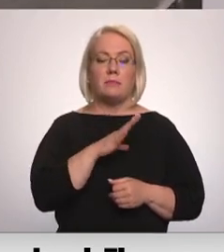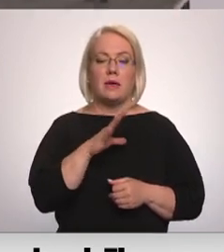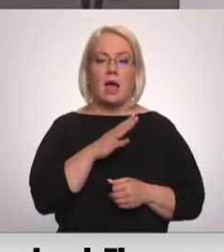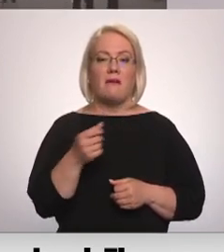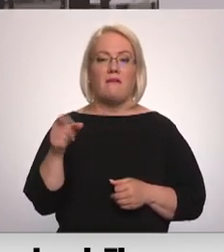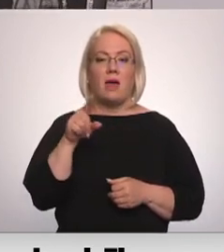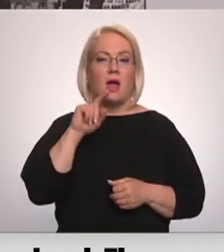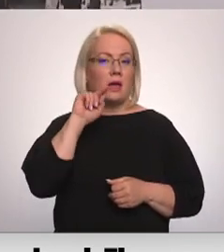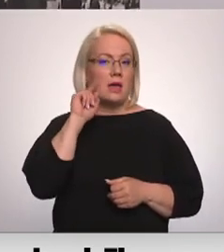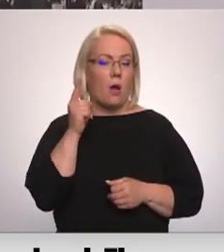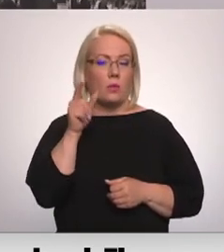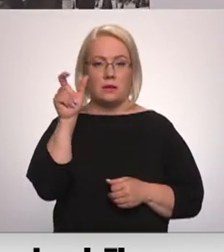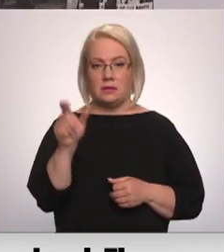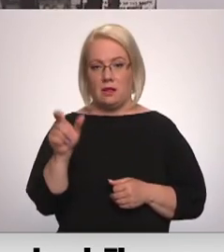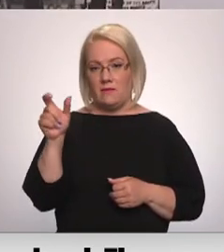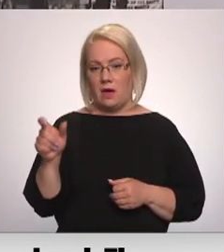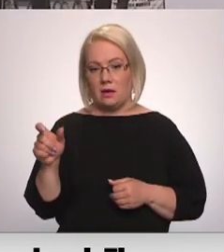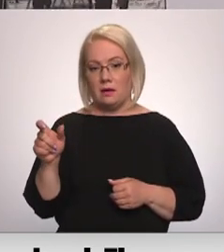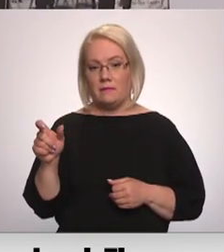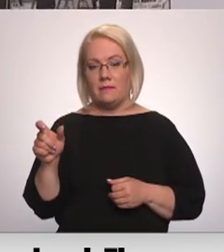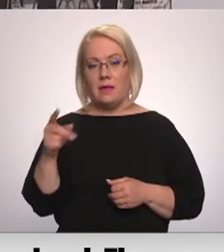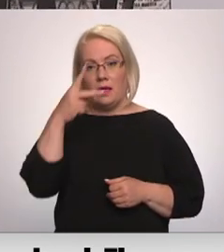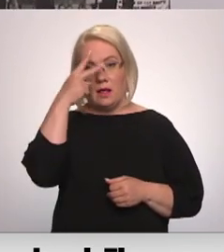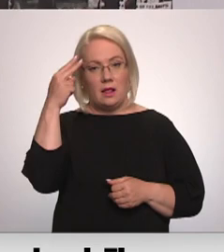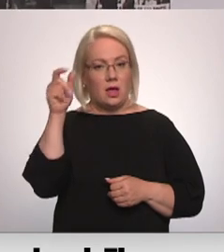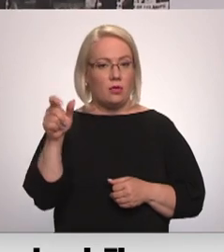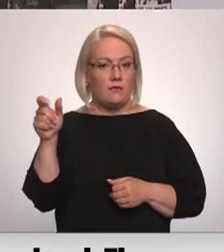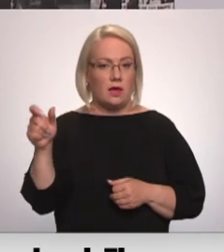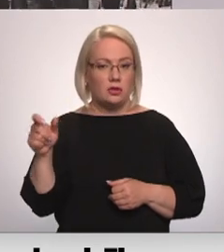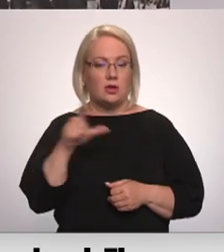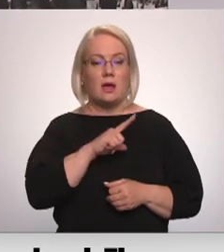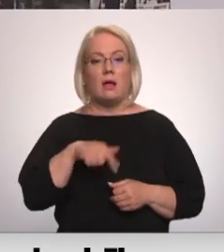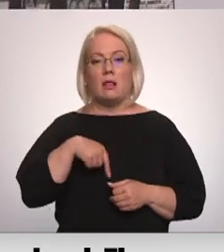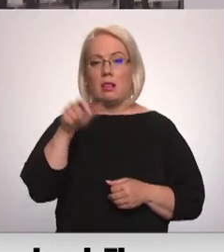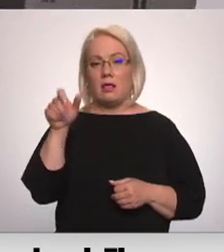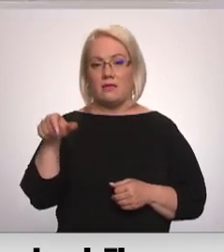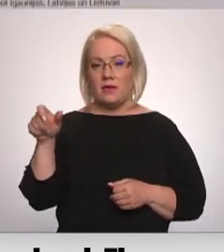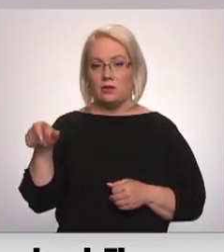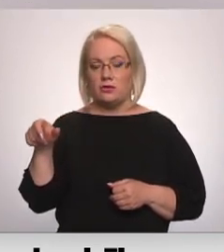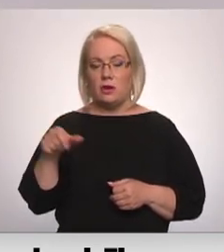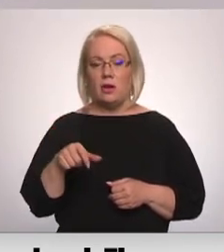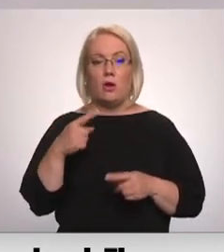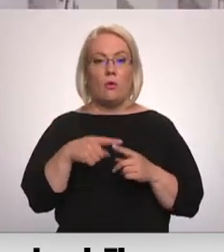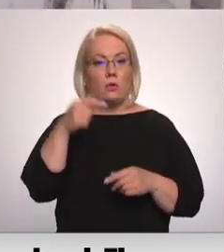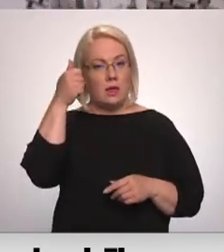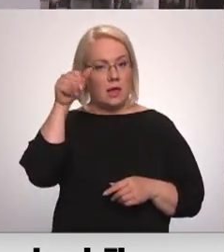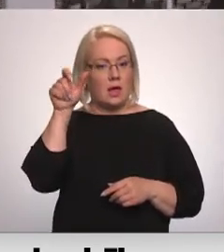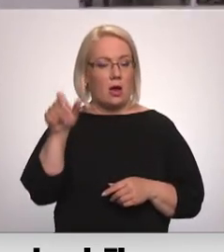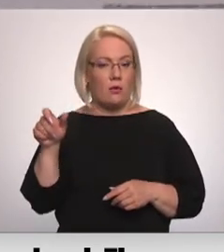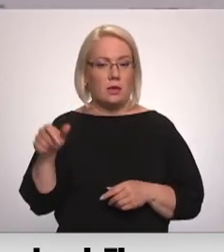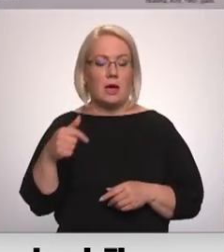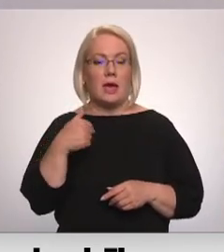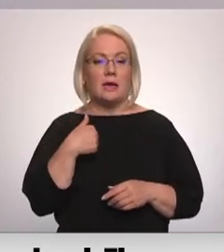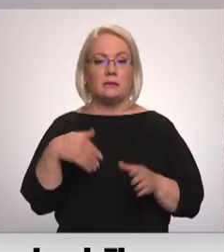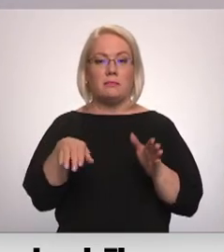jauni cilvēki – lietuvieši, latvieši un jauni. Es